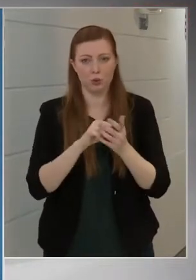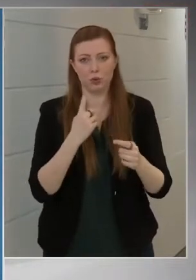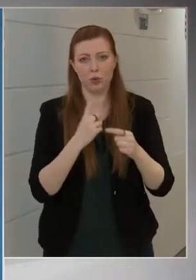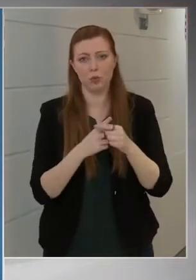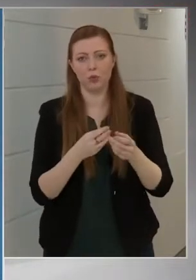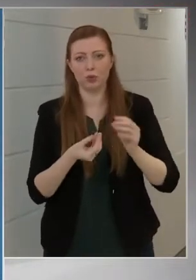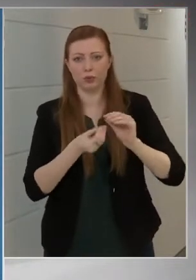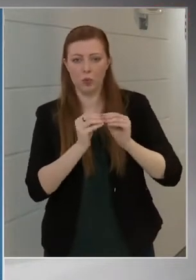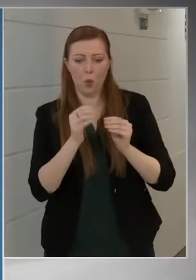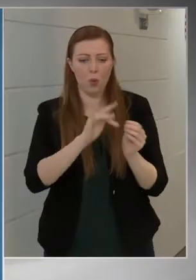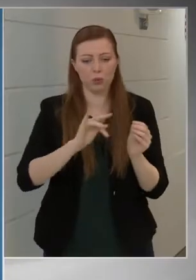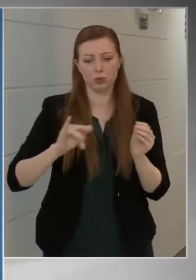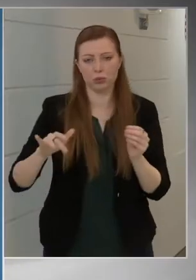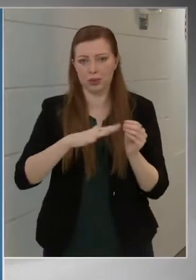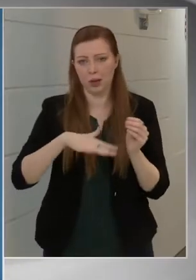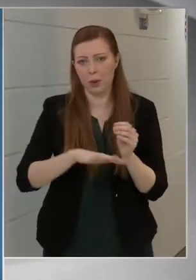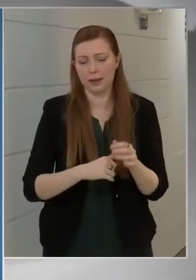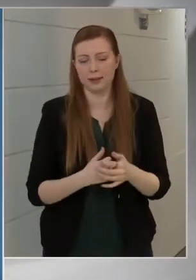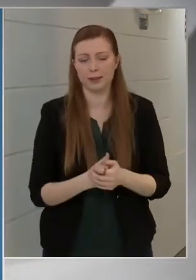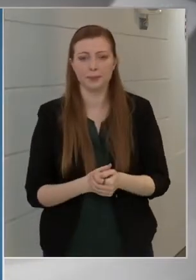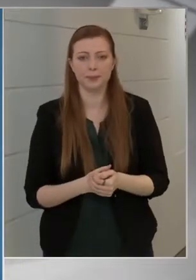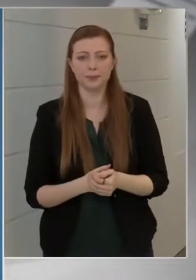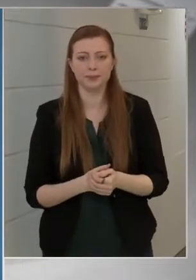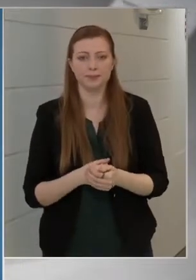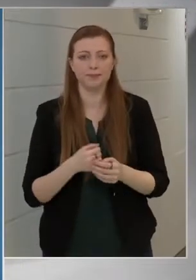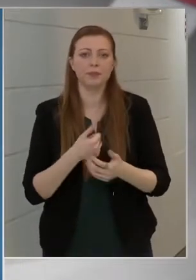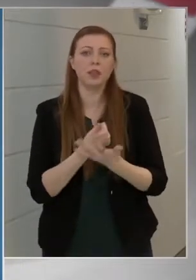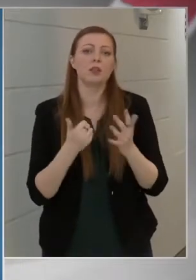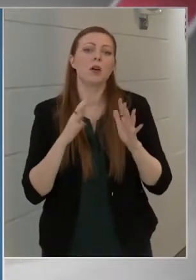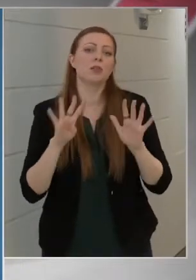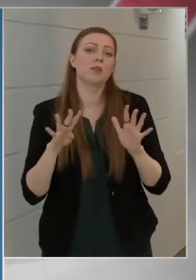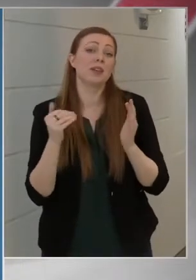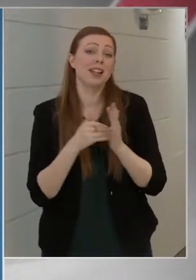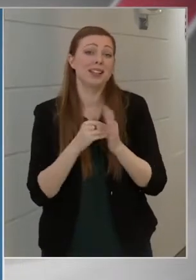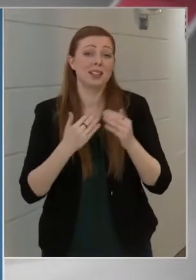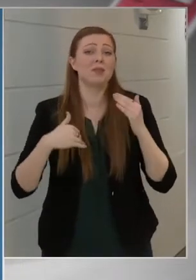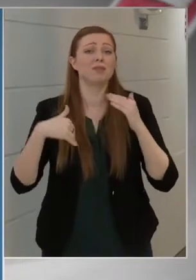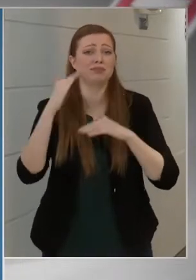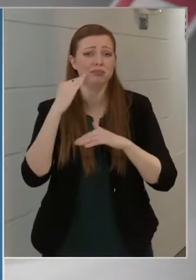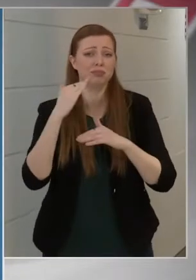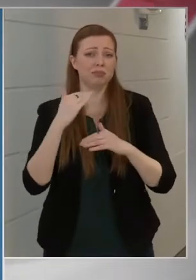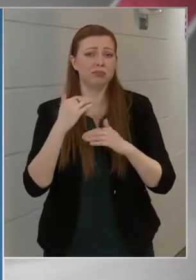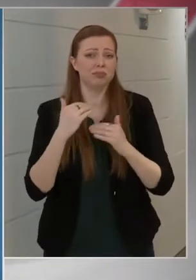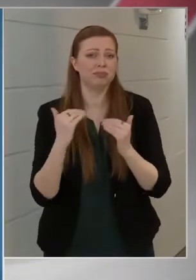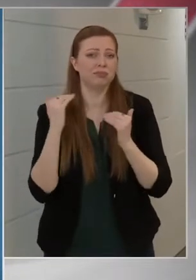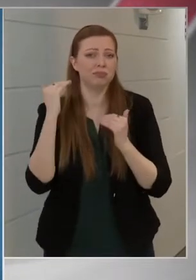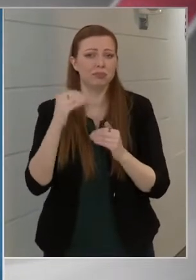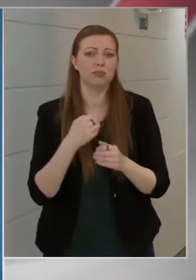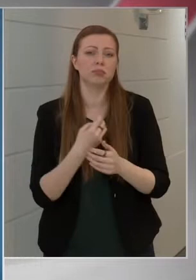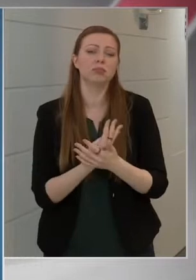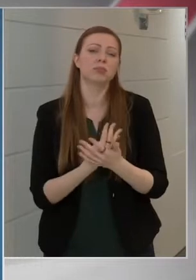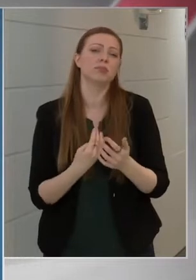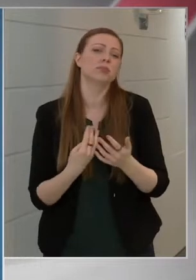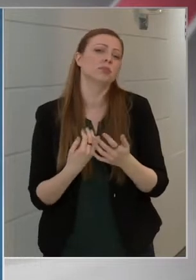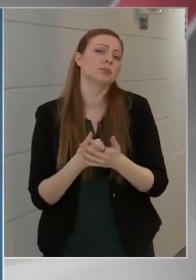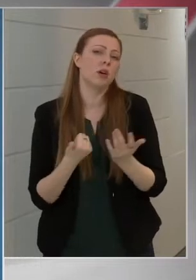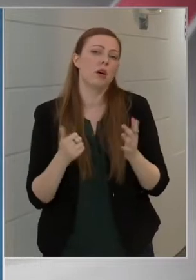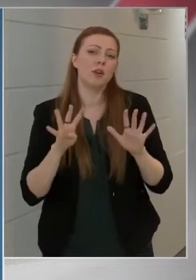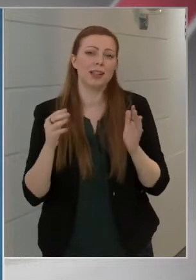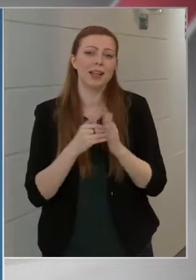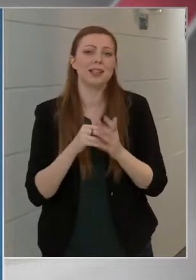kereskedelmi üzletek területén. Így 69 ezer fölé emelkedett, pontosan 69.333